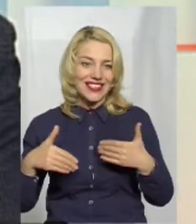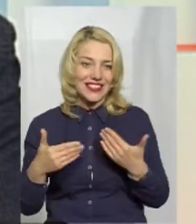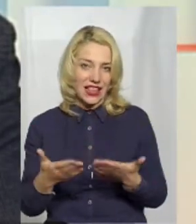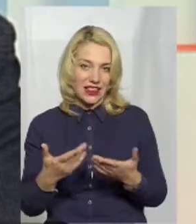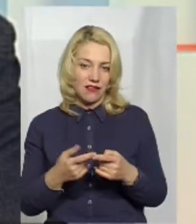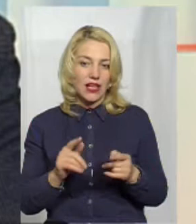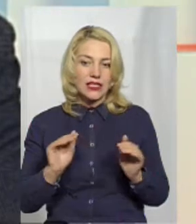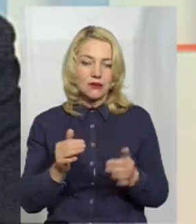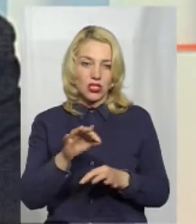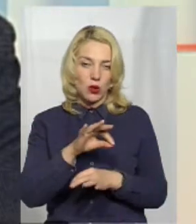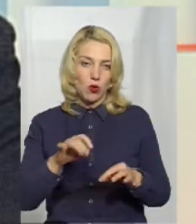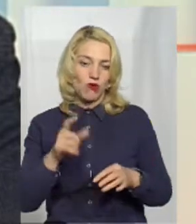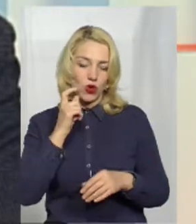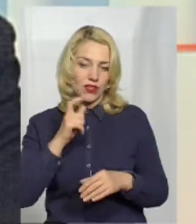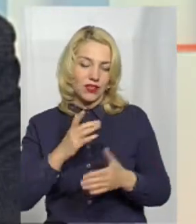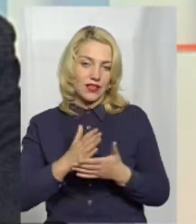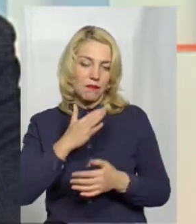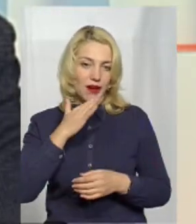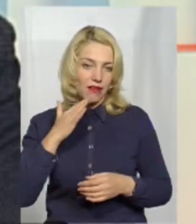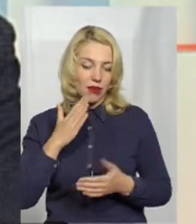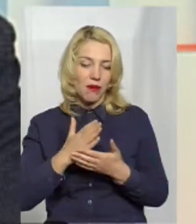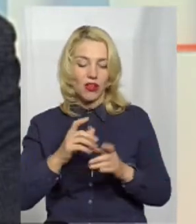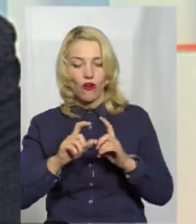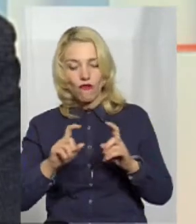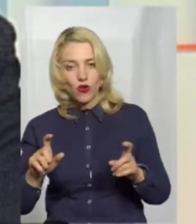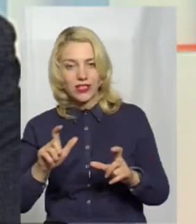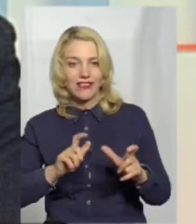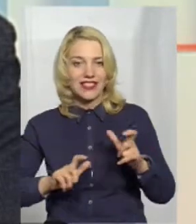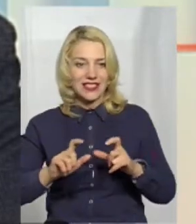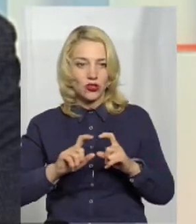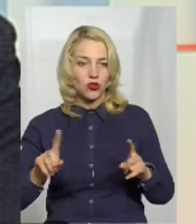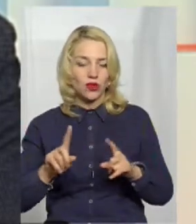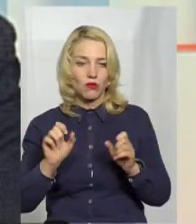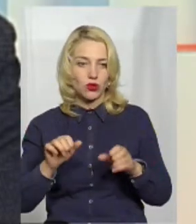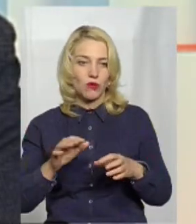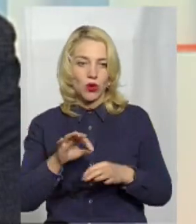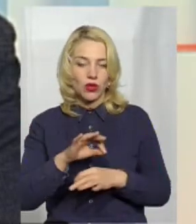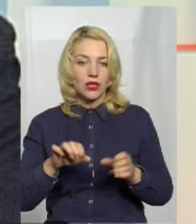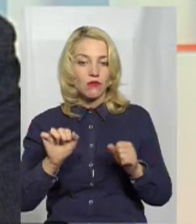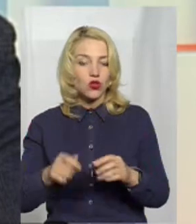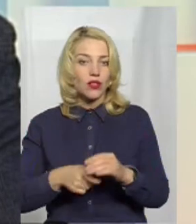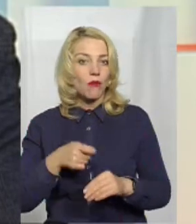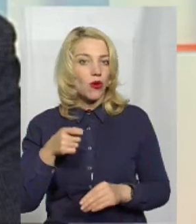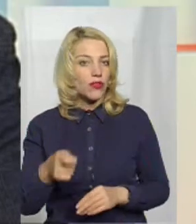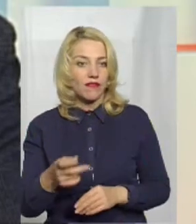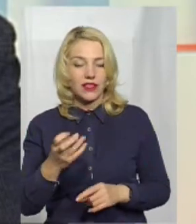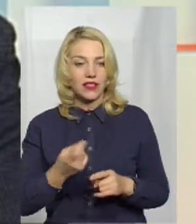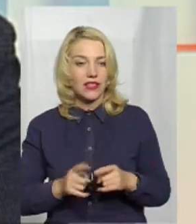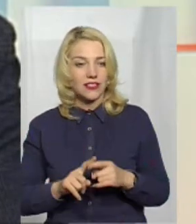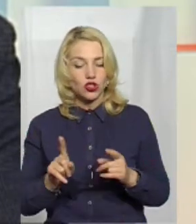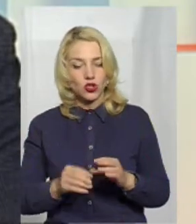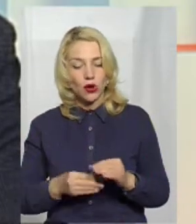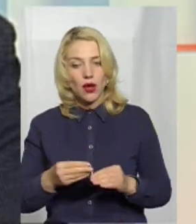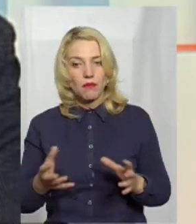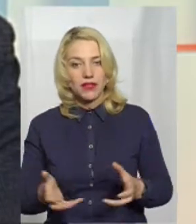проєктів, яких в Україні є багато. Він є дуже багато фондів, інституцій, які надають такі проєкти. Можна подавати навіть на ті, які підтримуються